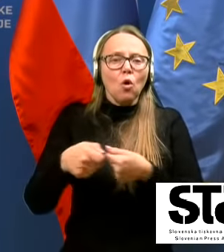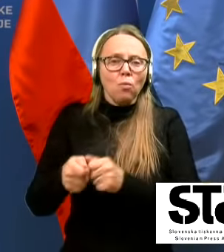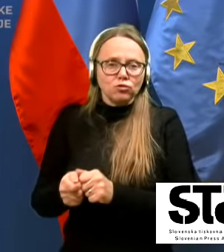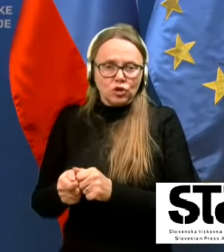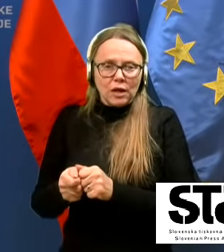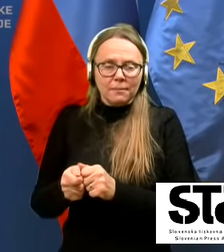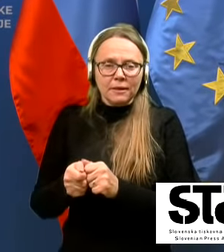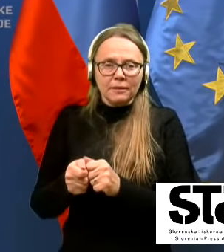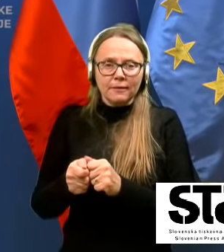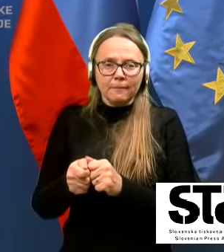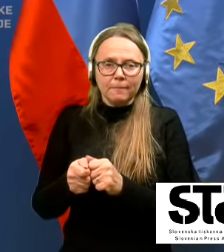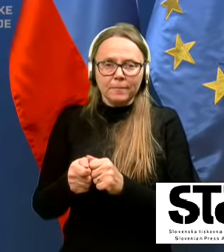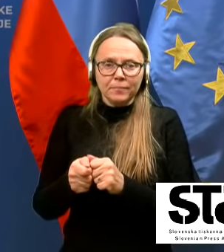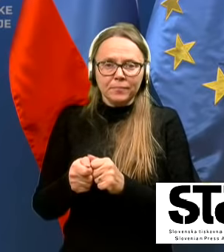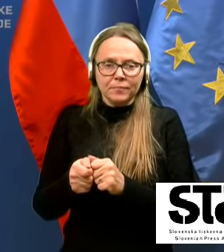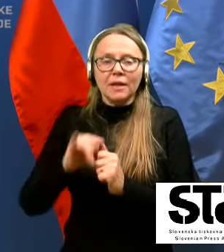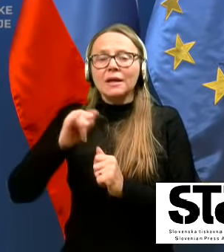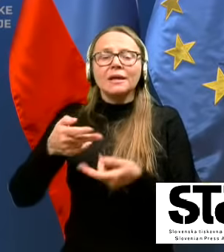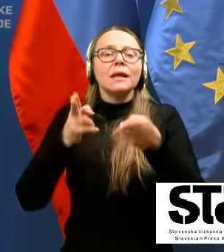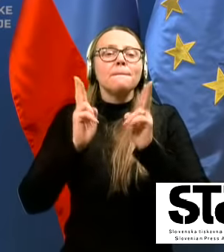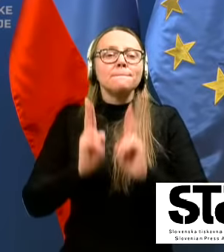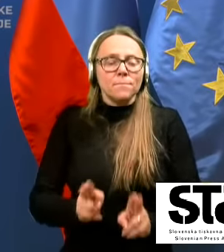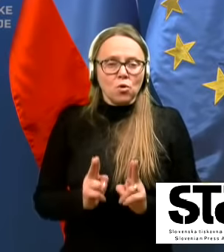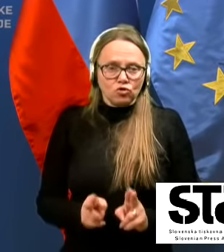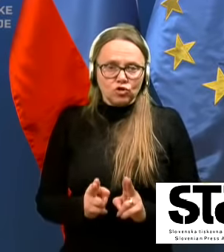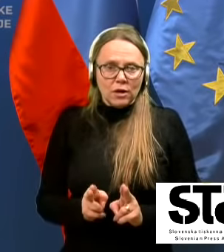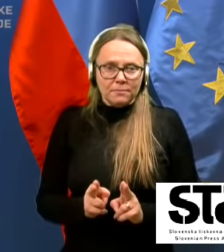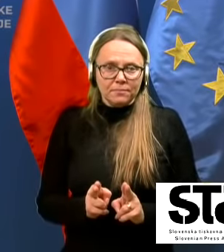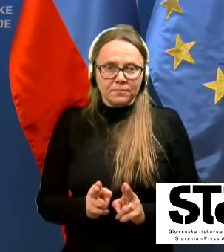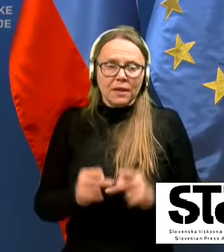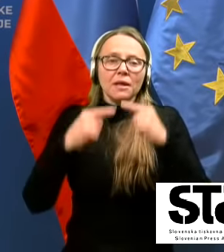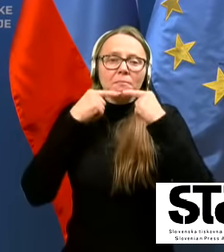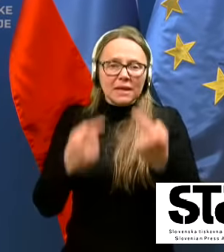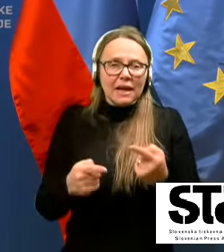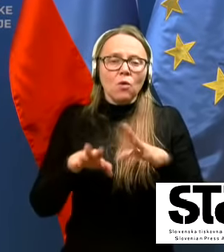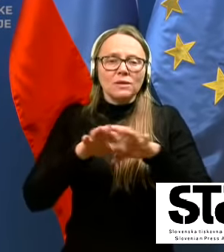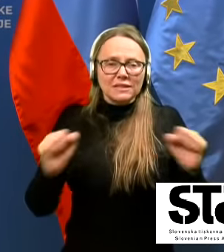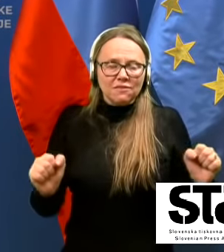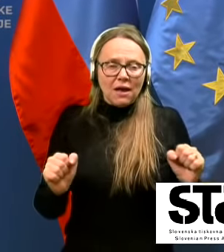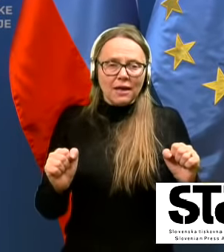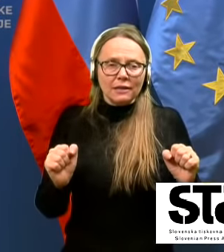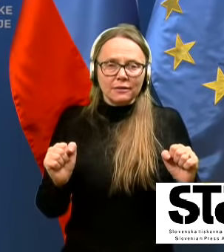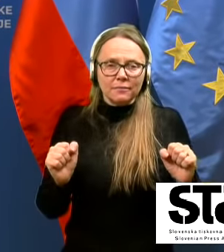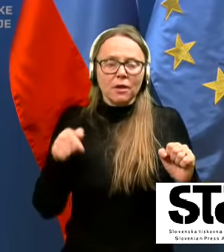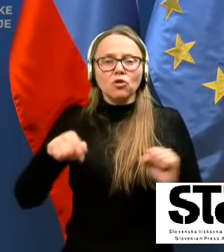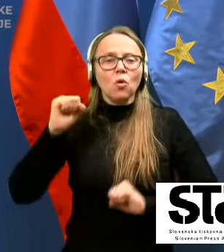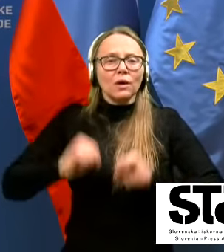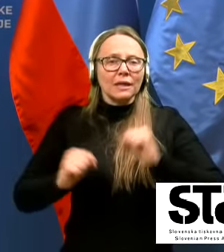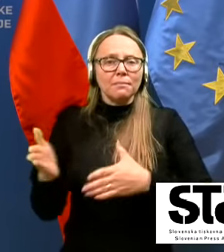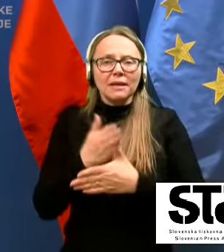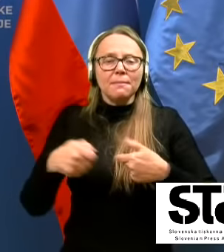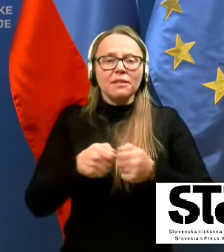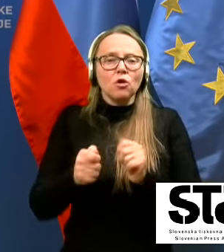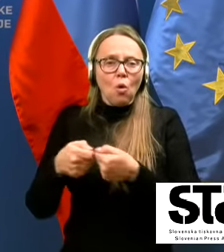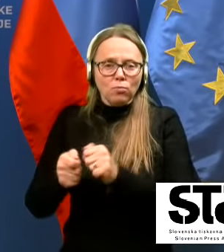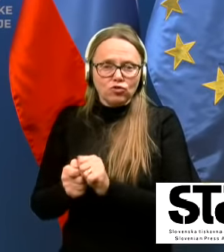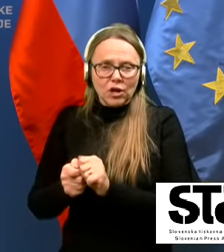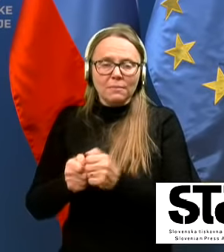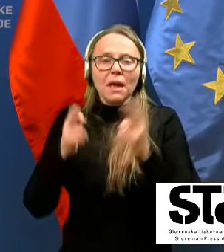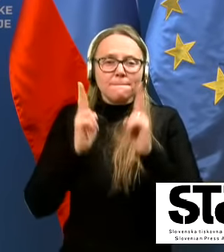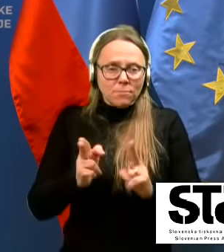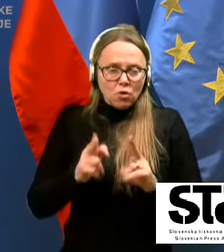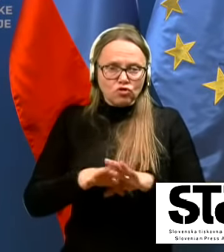možno, bi rekel, izvajati to gibanje med občine je možno izvajati